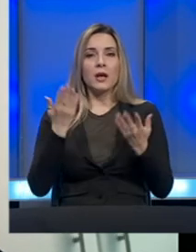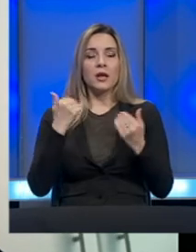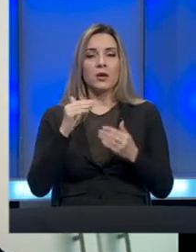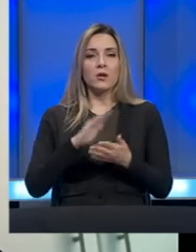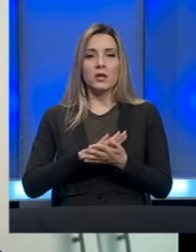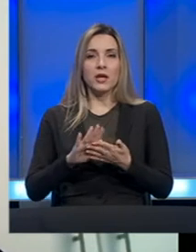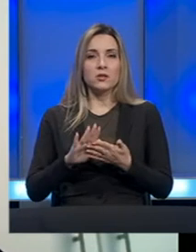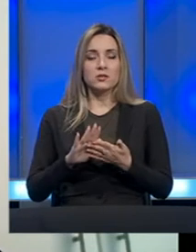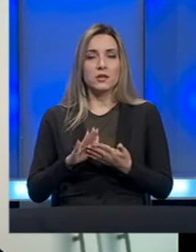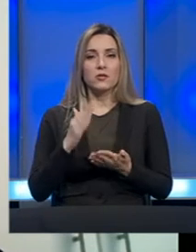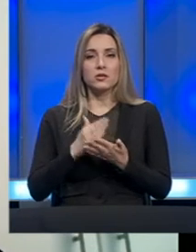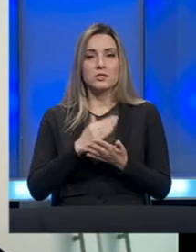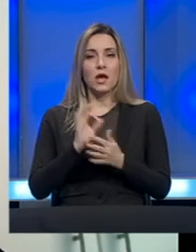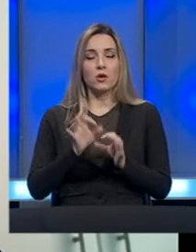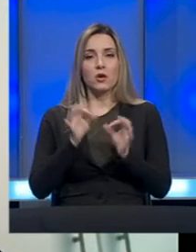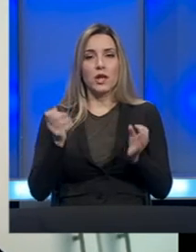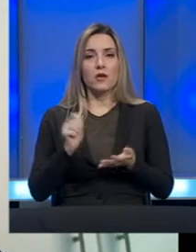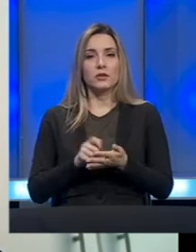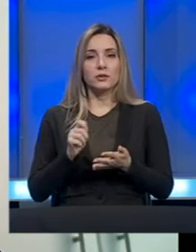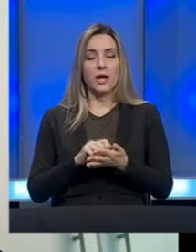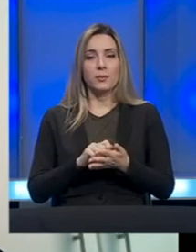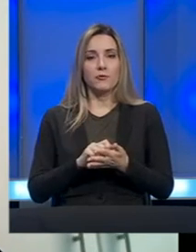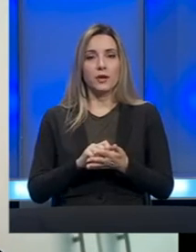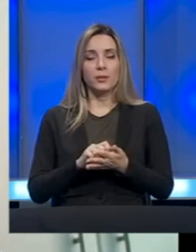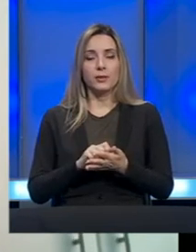zakon o javnim nabavkama